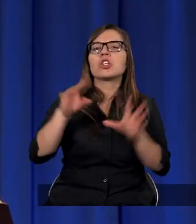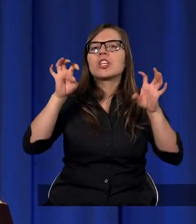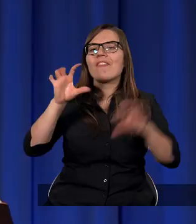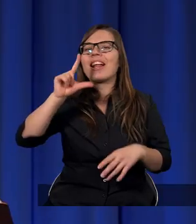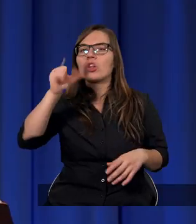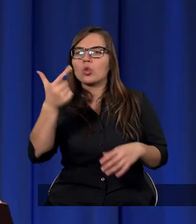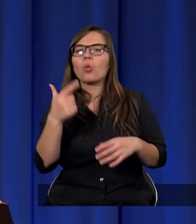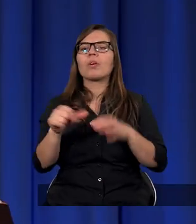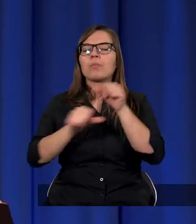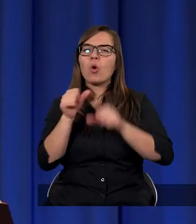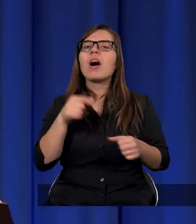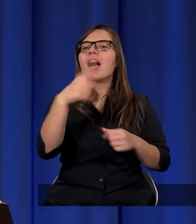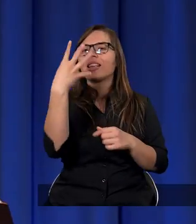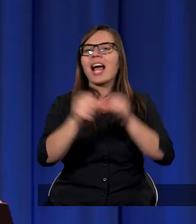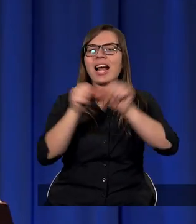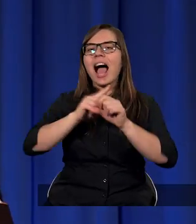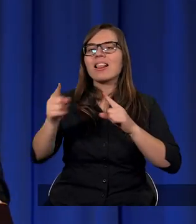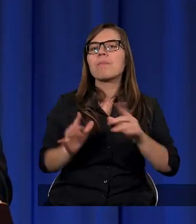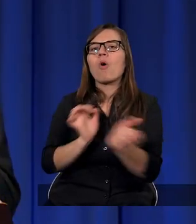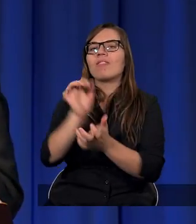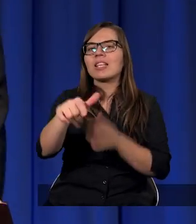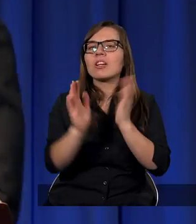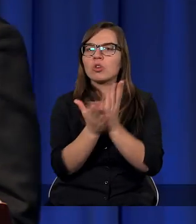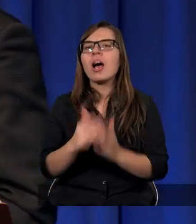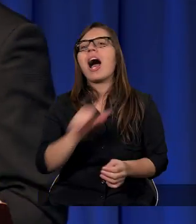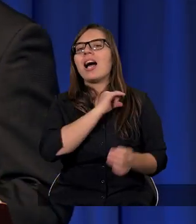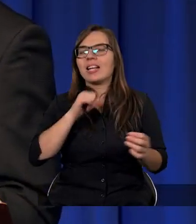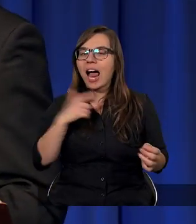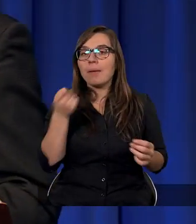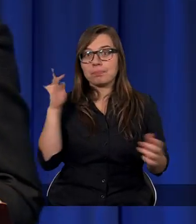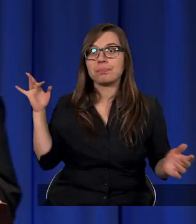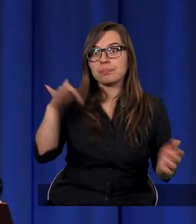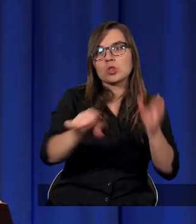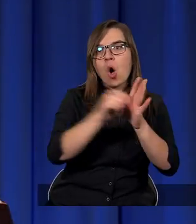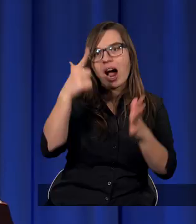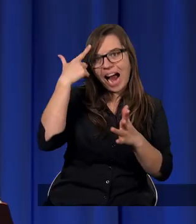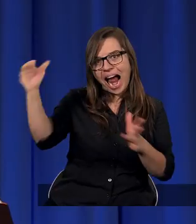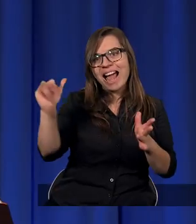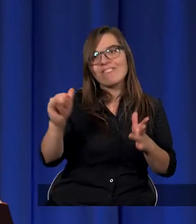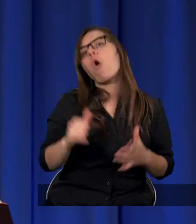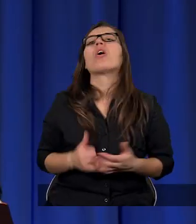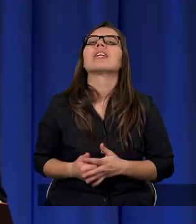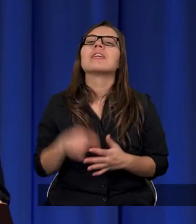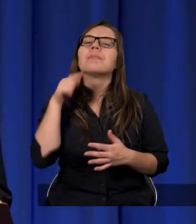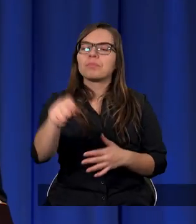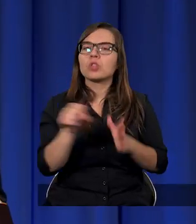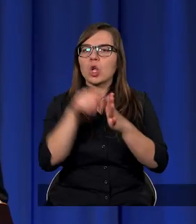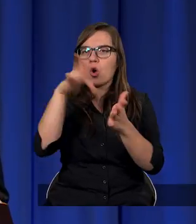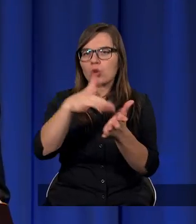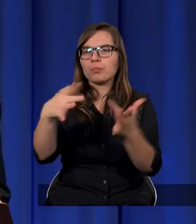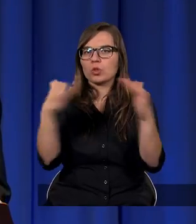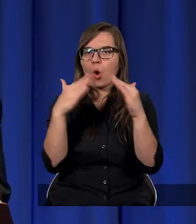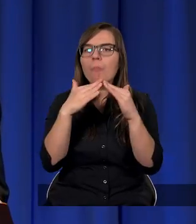roku, czyli ile? Cztery lata po wydaniu tej książki sam przejechał się do Kalifornii, do domu Ellen White,